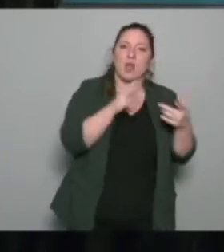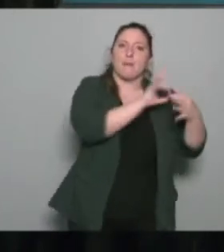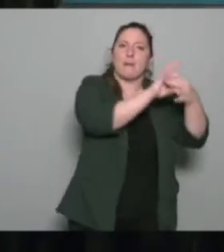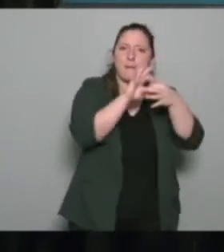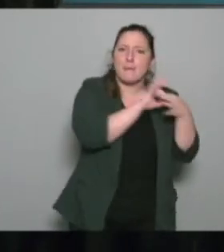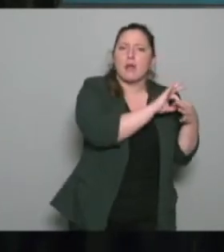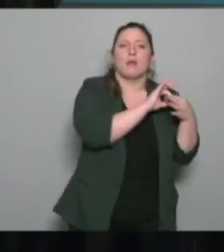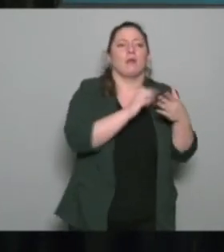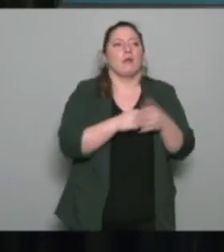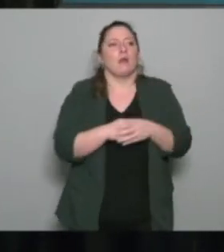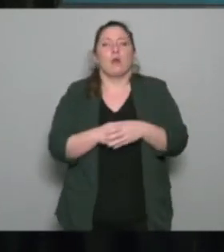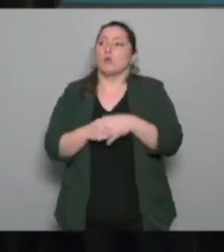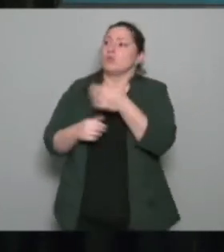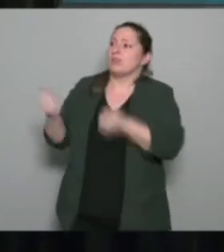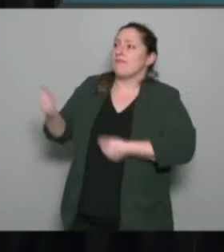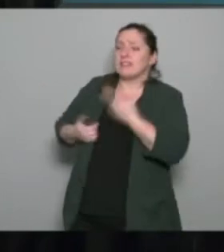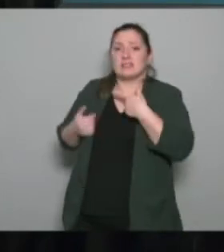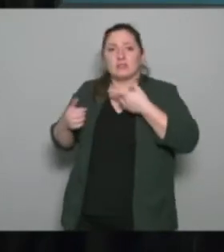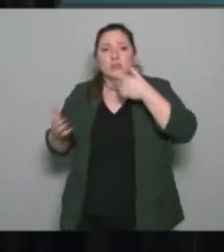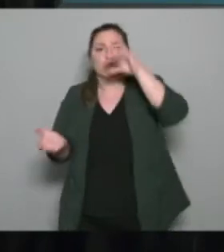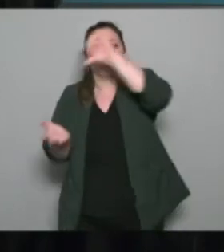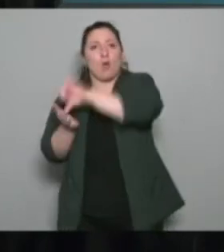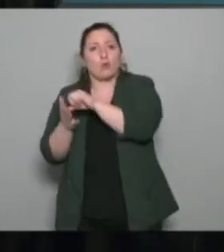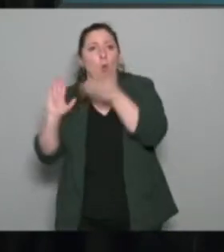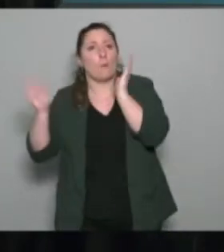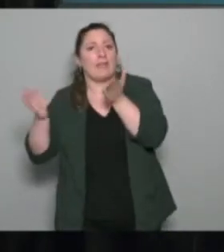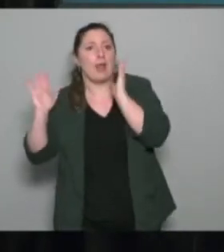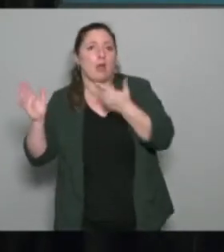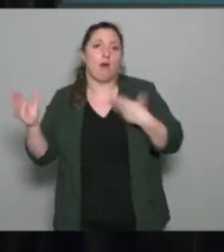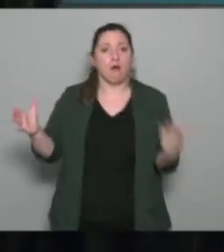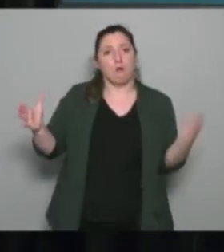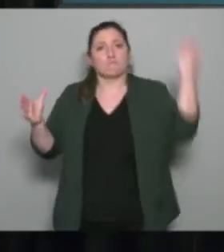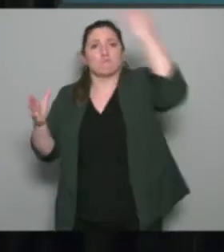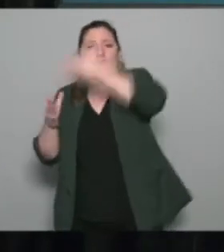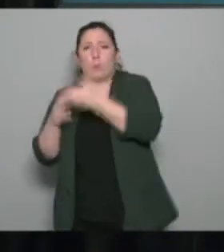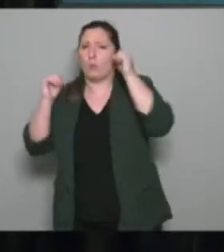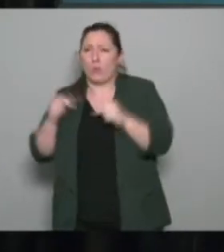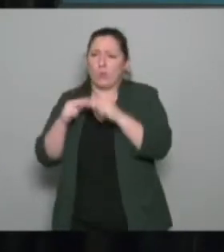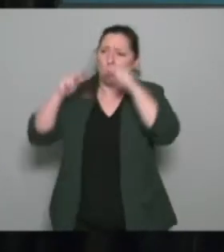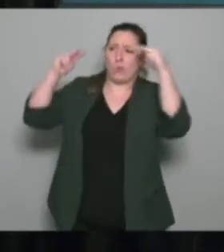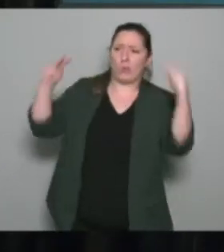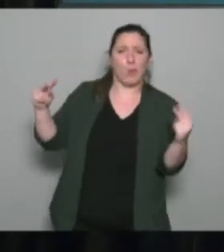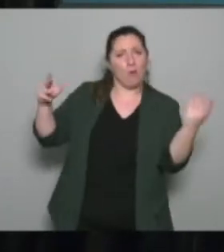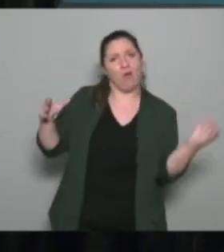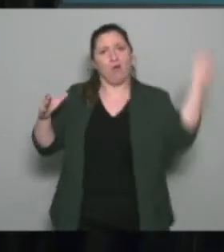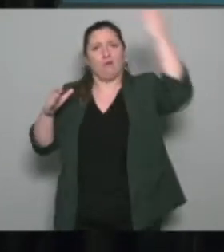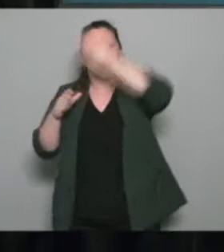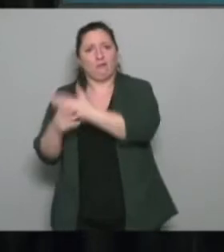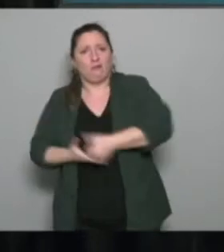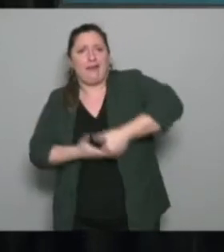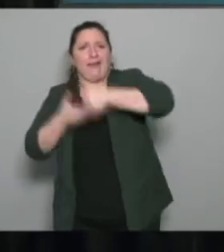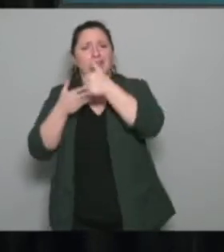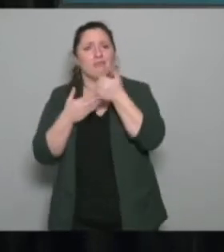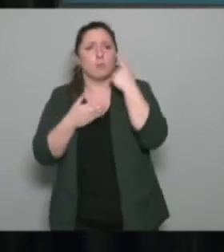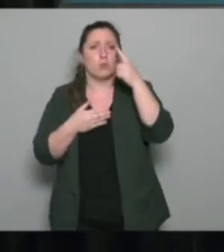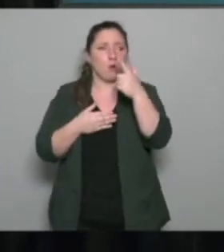service des centres hospitaliers parce qu'il peut y avoir des passerelles d'établis il y a une volonté commune d'avancer ensemble